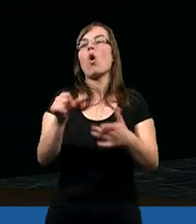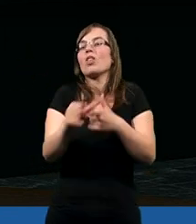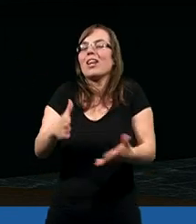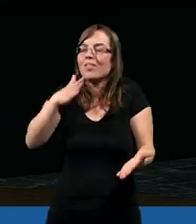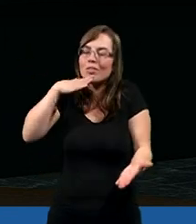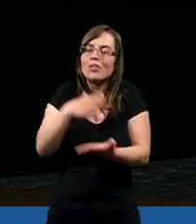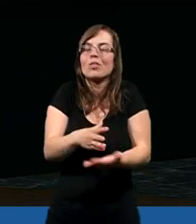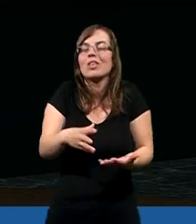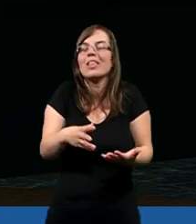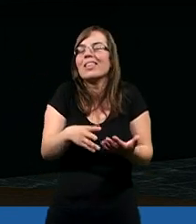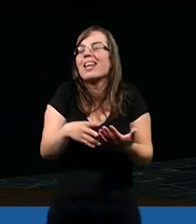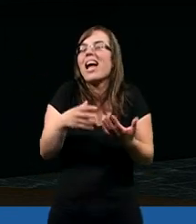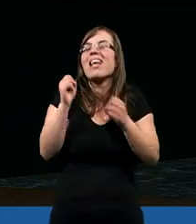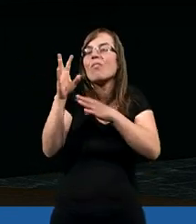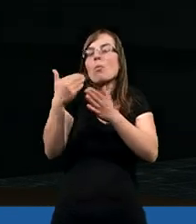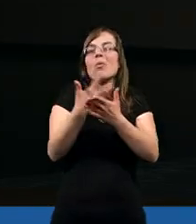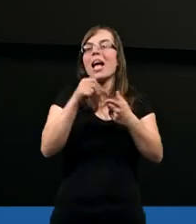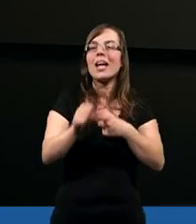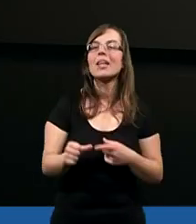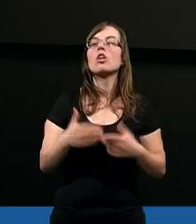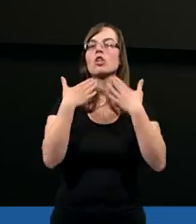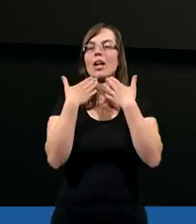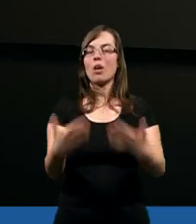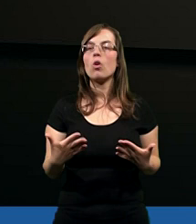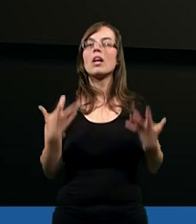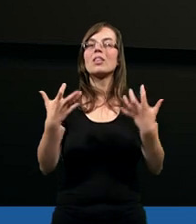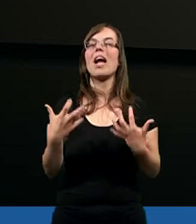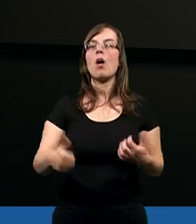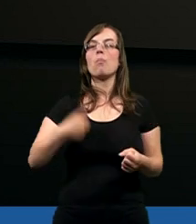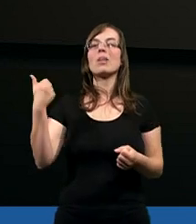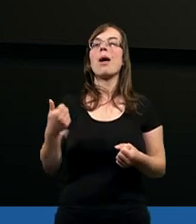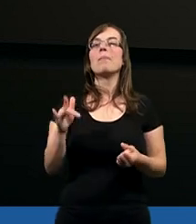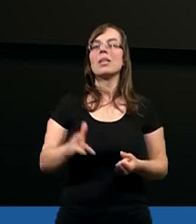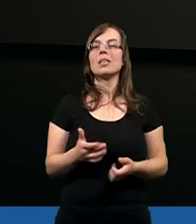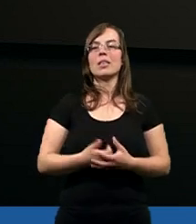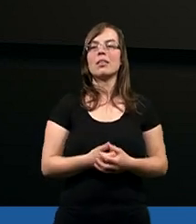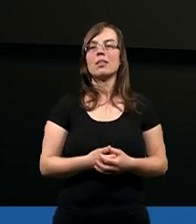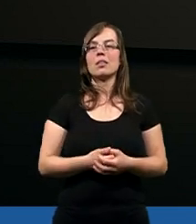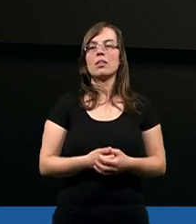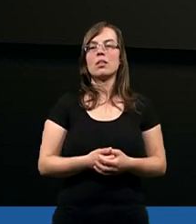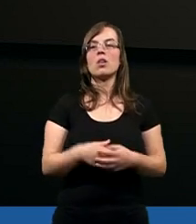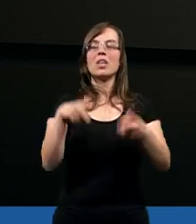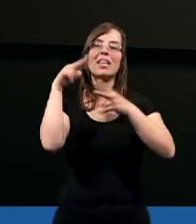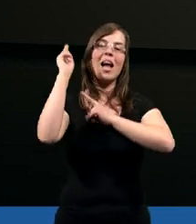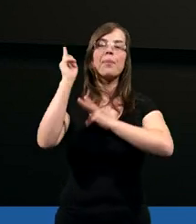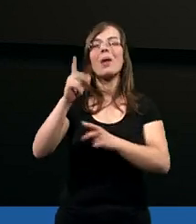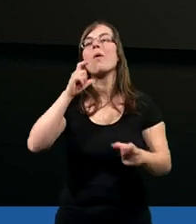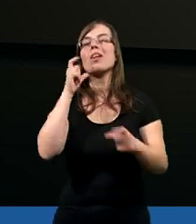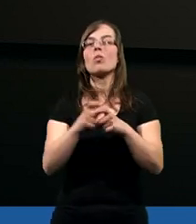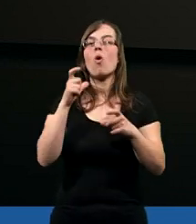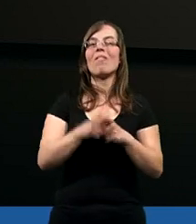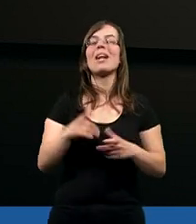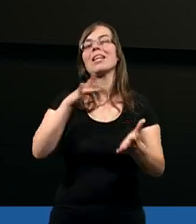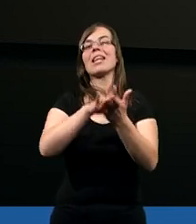wielka jakaś informacja. Dziękuję. Chciałbym, żeby zabrzmiały